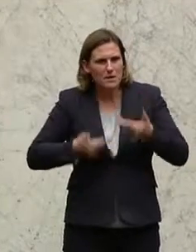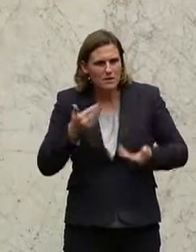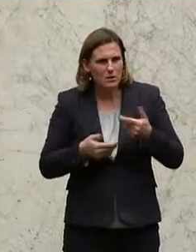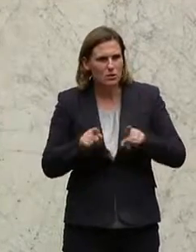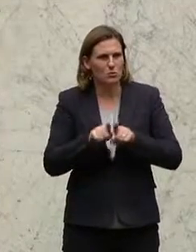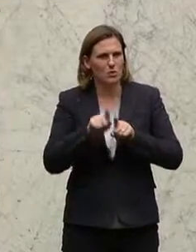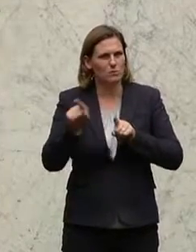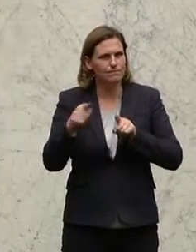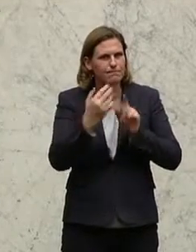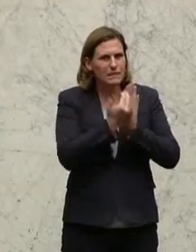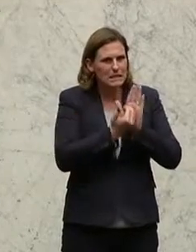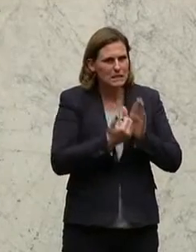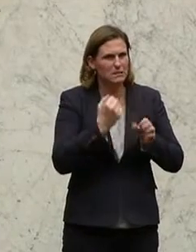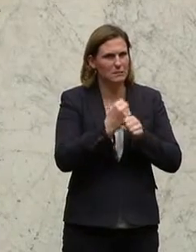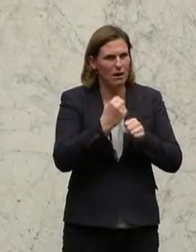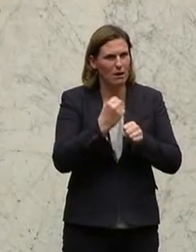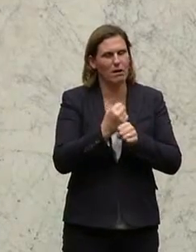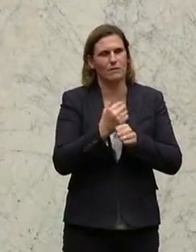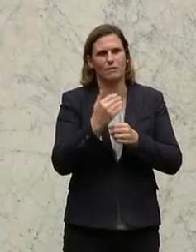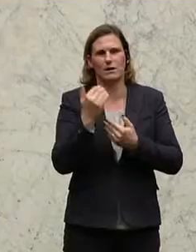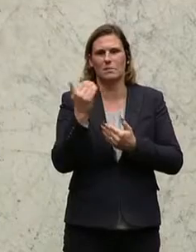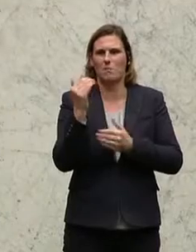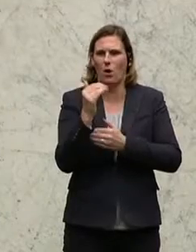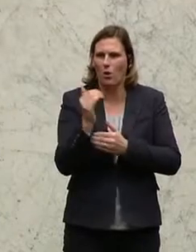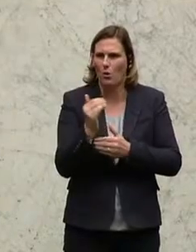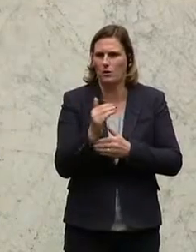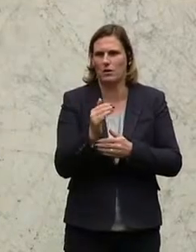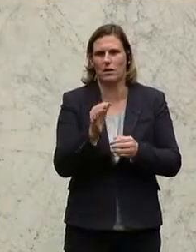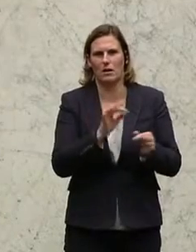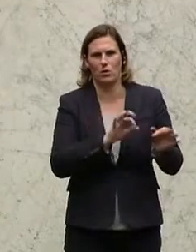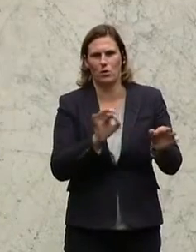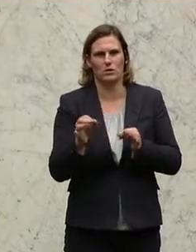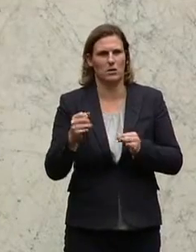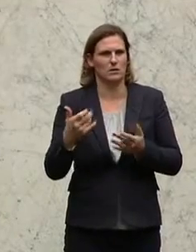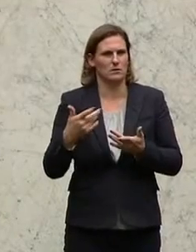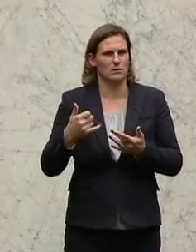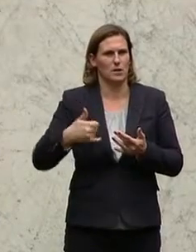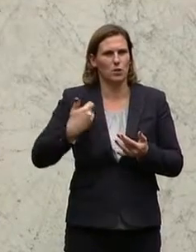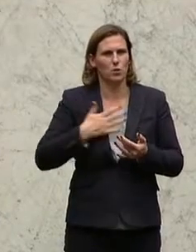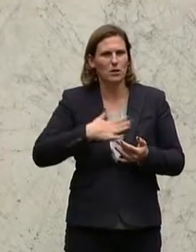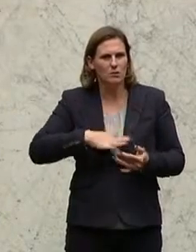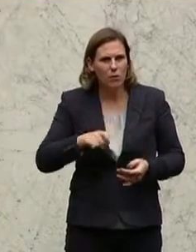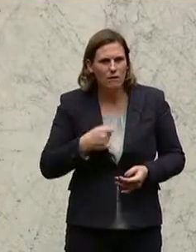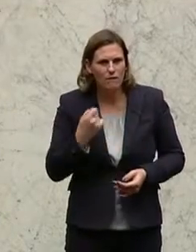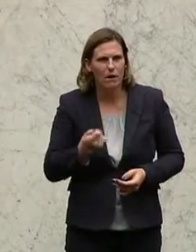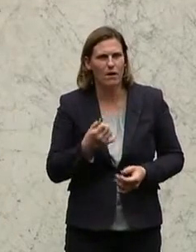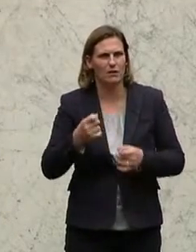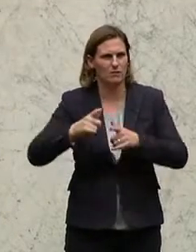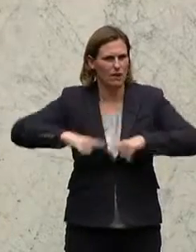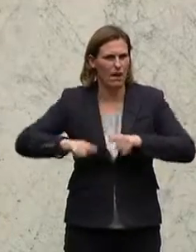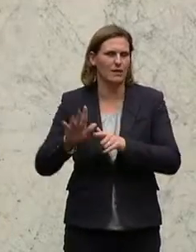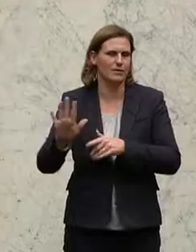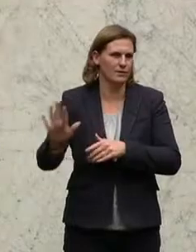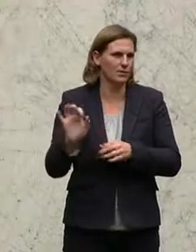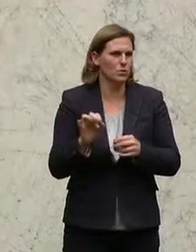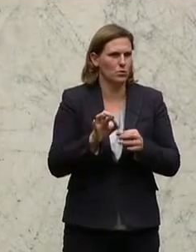gemacht werden, die dann dort gewerbebehördlich oder bei der Jugendwohlfahrt, das ist allerdings Landesagente,